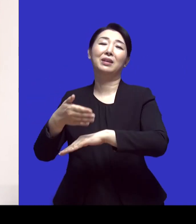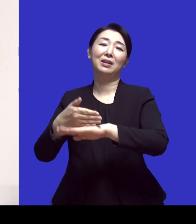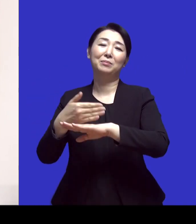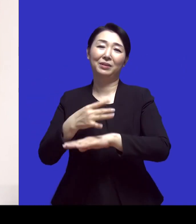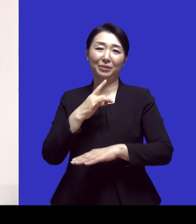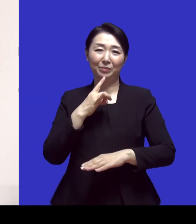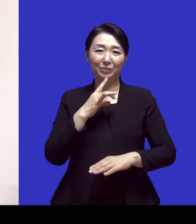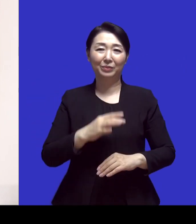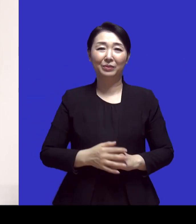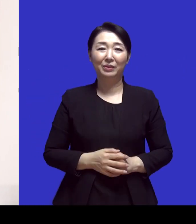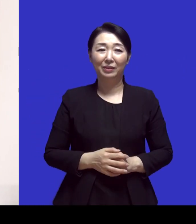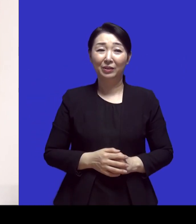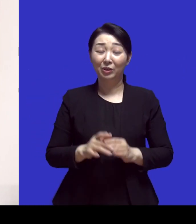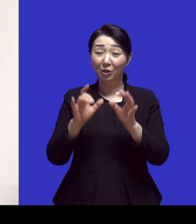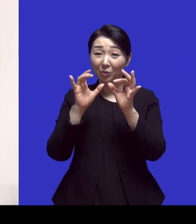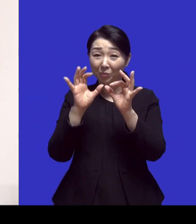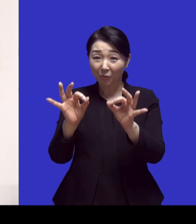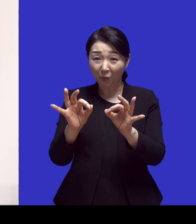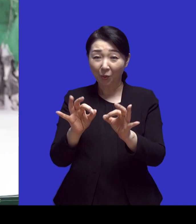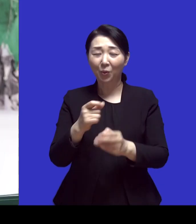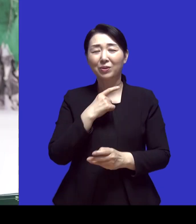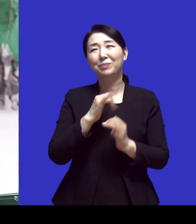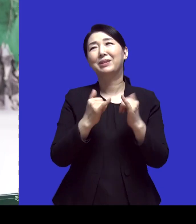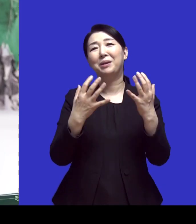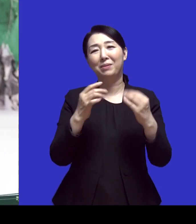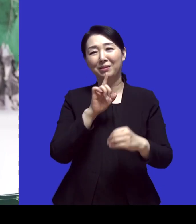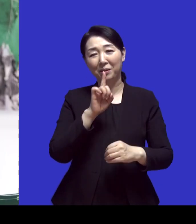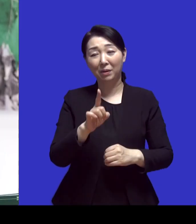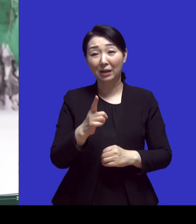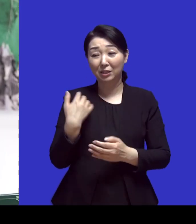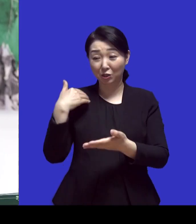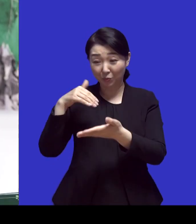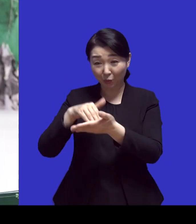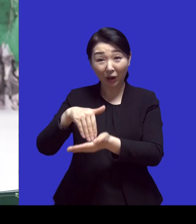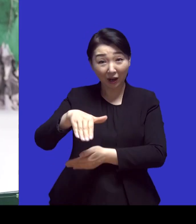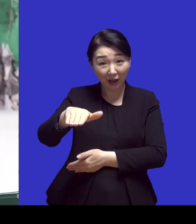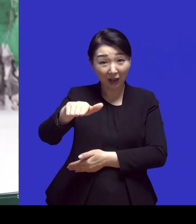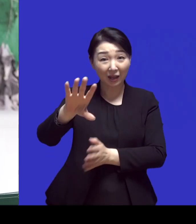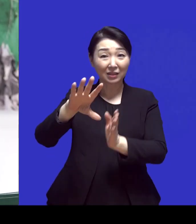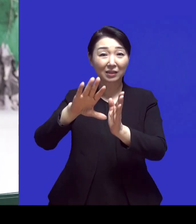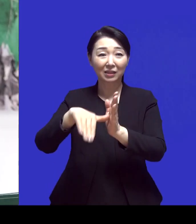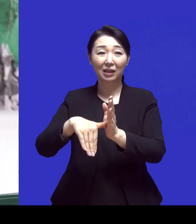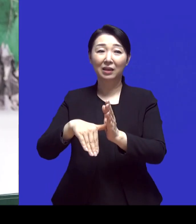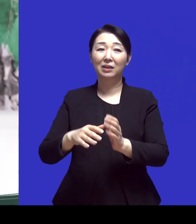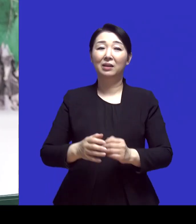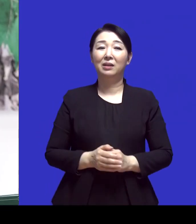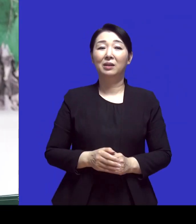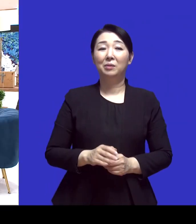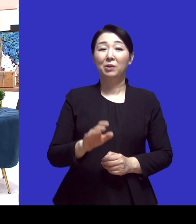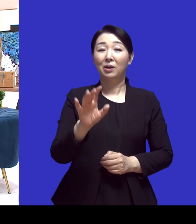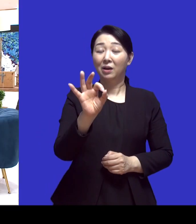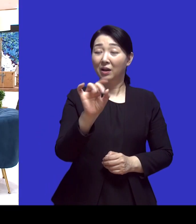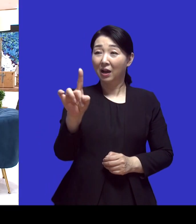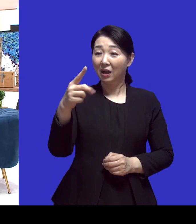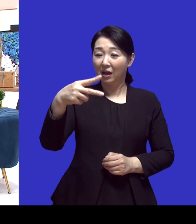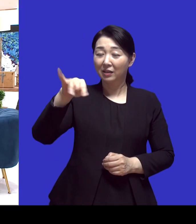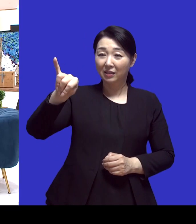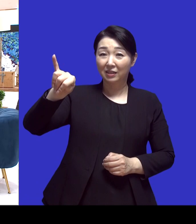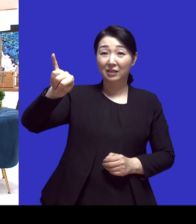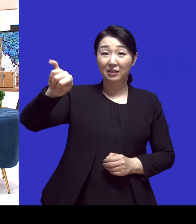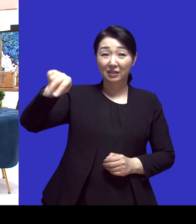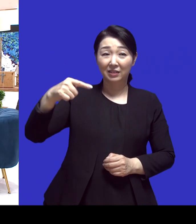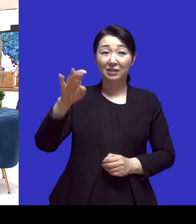뿐인 것 같아요 보고 싶은 사람이 또 많다고 하더라고요 지금 이제 돌아가시게 되면 아디스아바바인가요? 그래서 이제